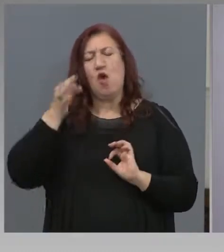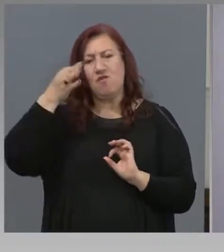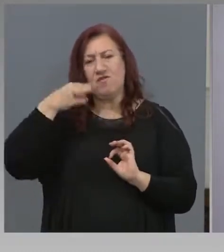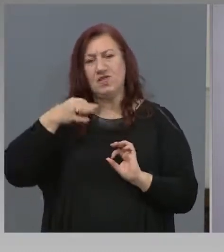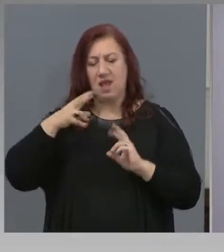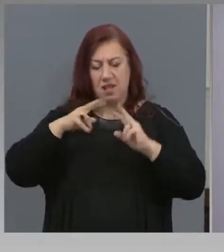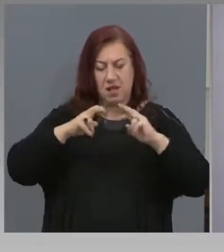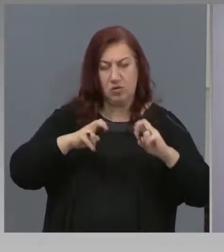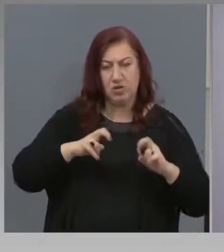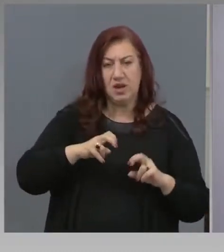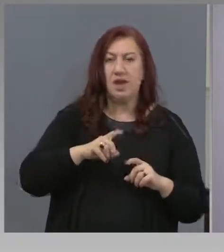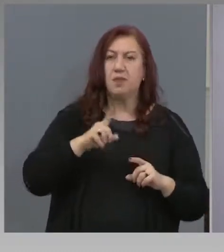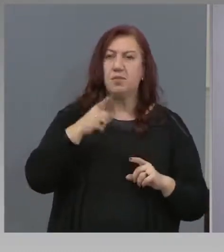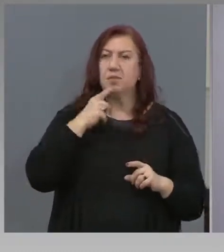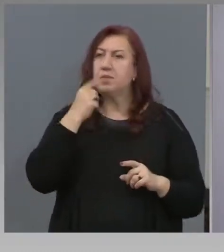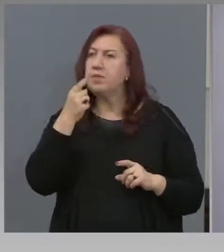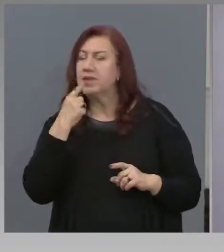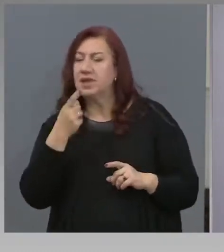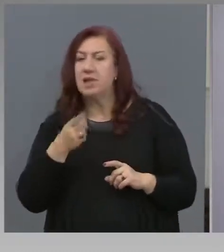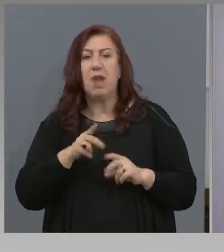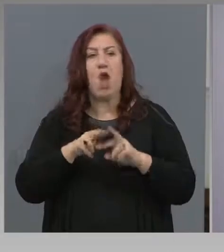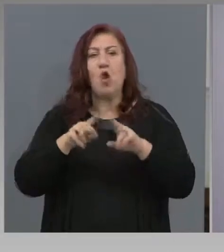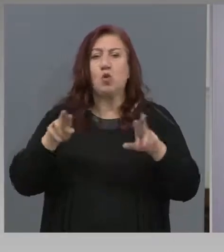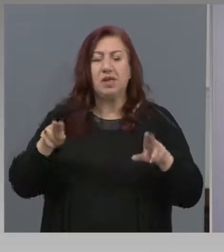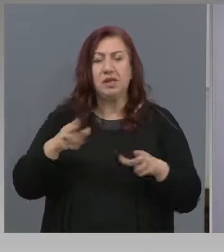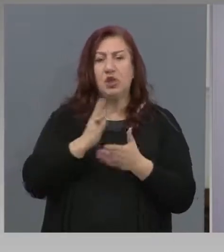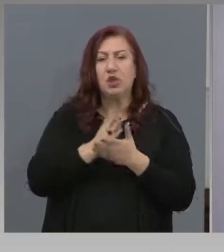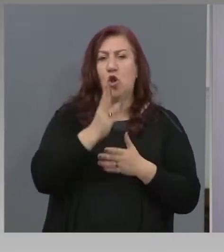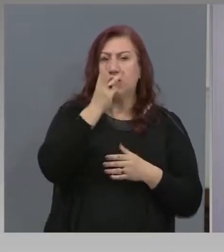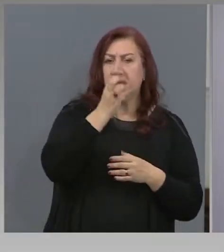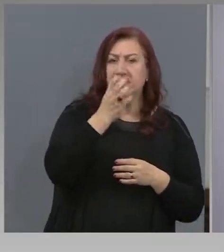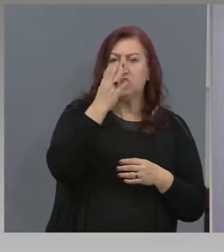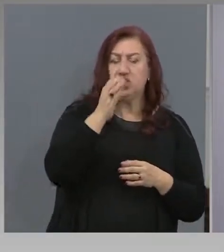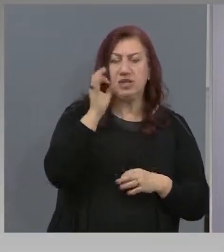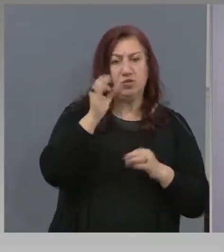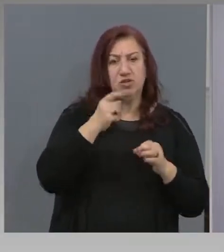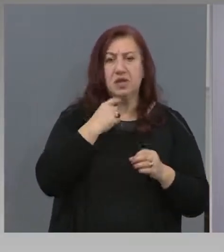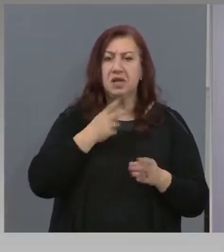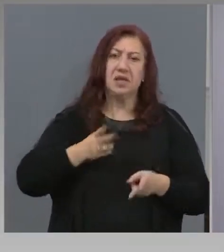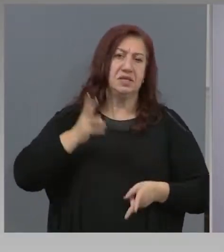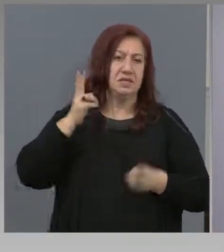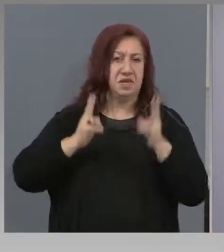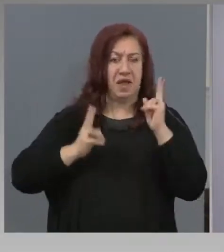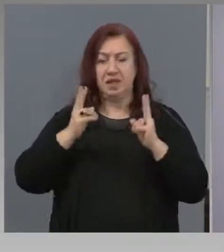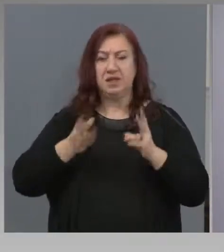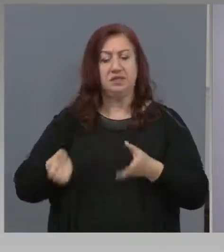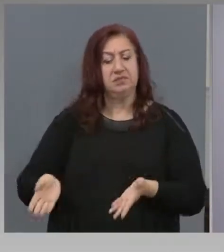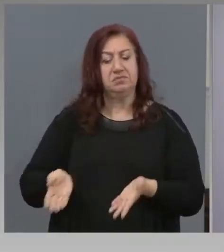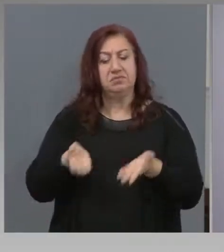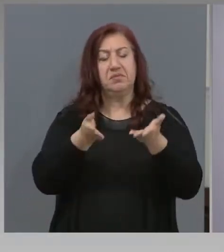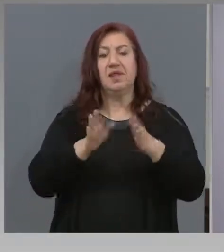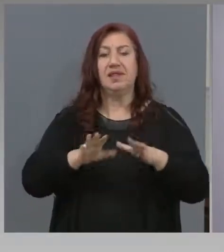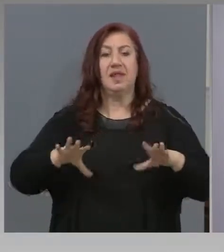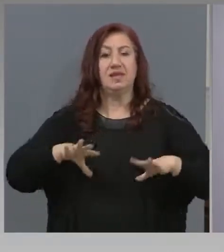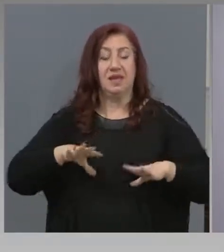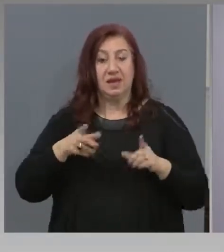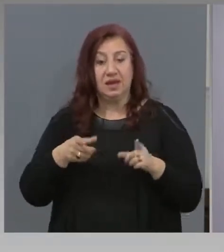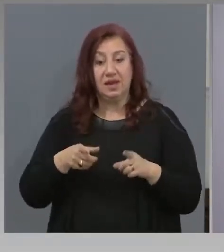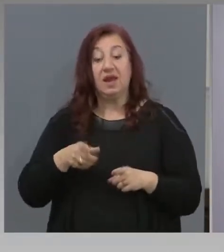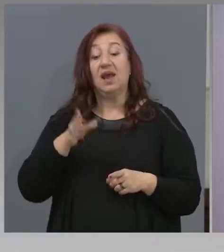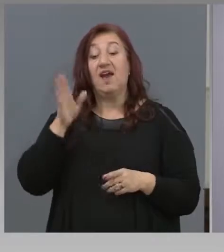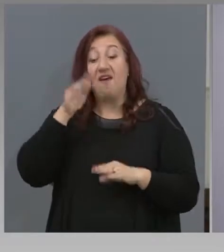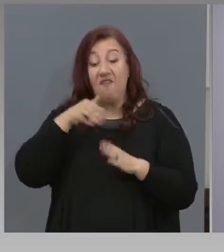от родителите биха си пуснали децата, ако се отворят детските градини. Но дори този процент означава между 70 и